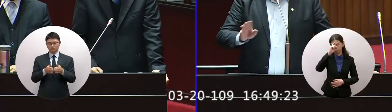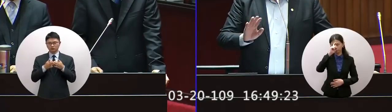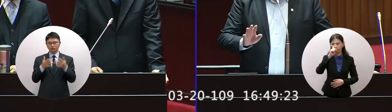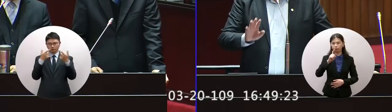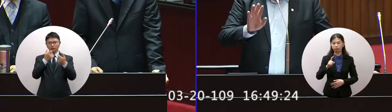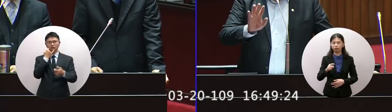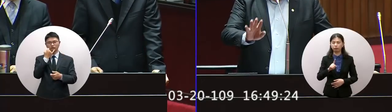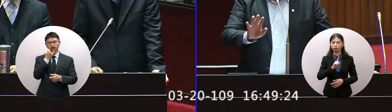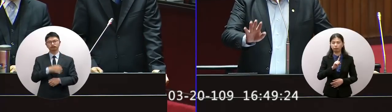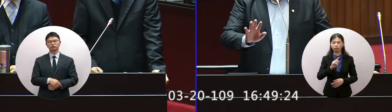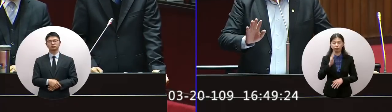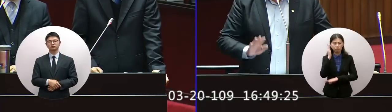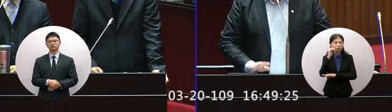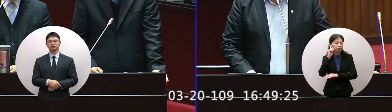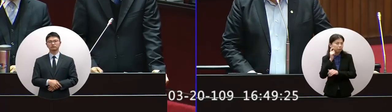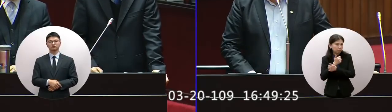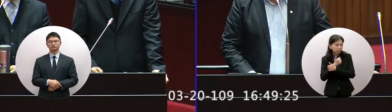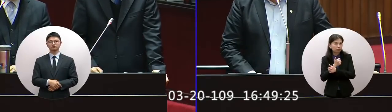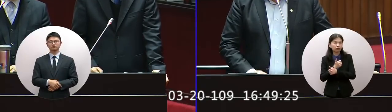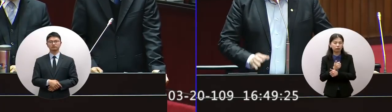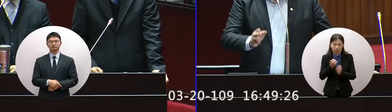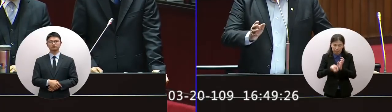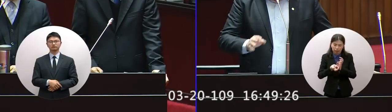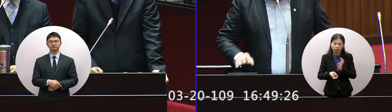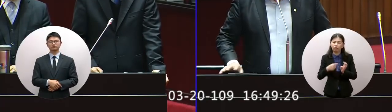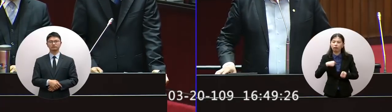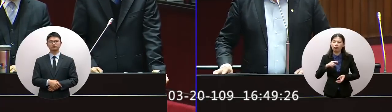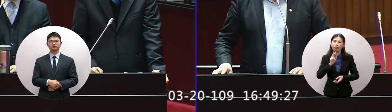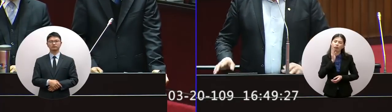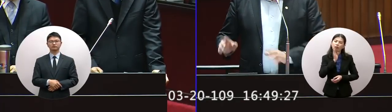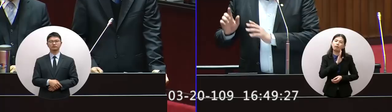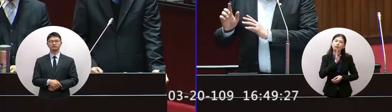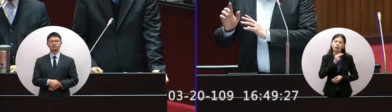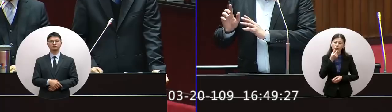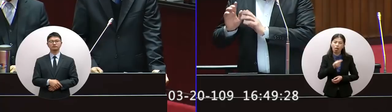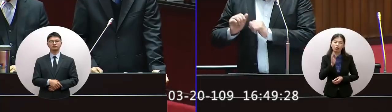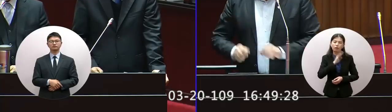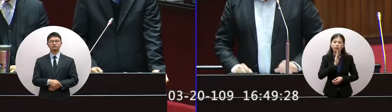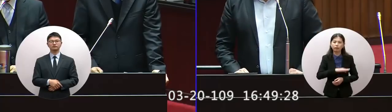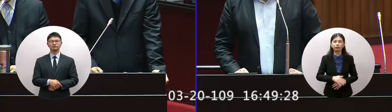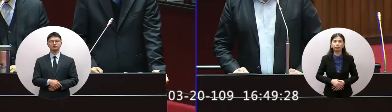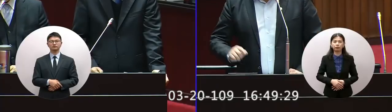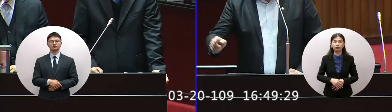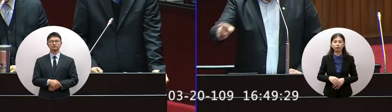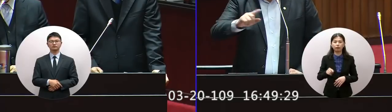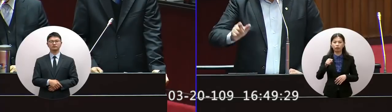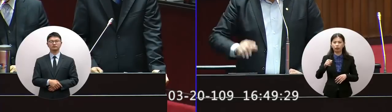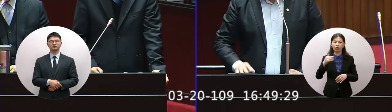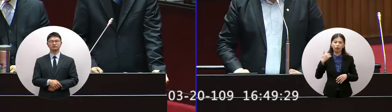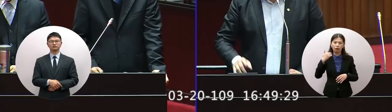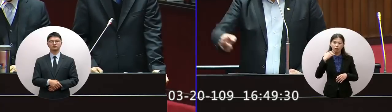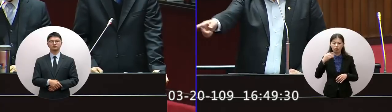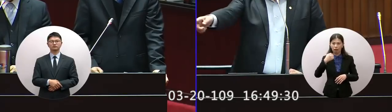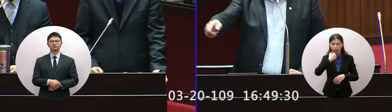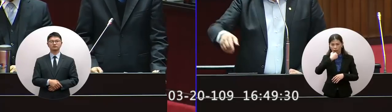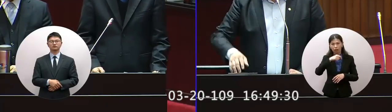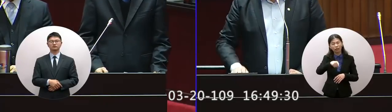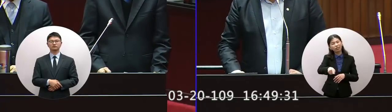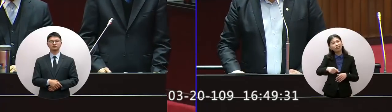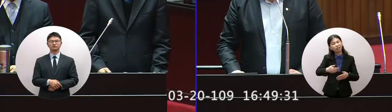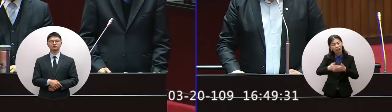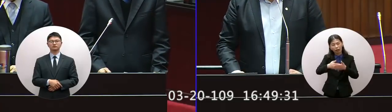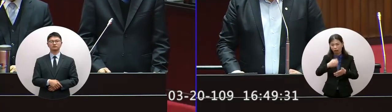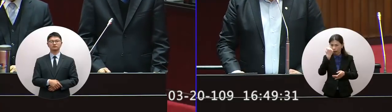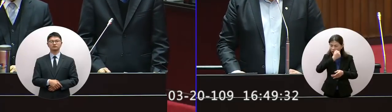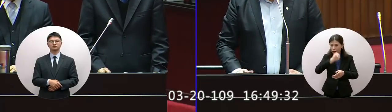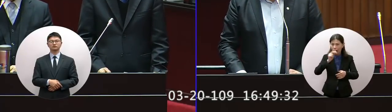適度去考量細節內容我不一定要在這邊講我要請教議長一個國家還要處逼中逼你看韓國日本